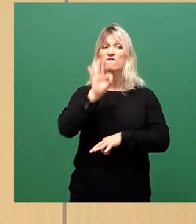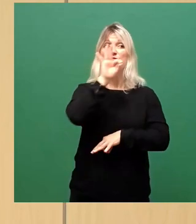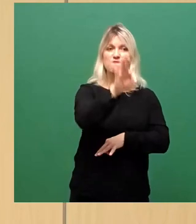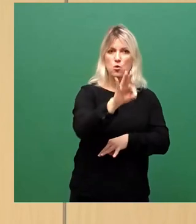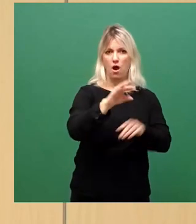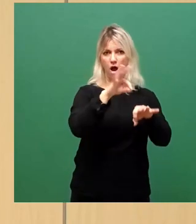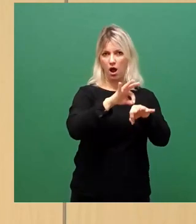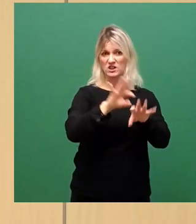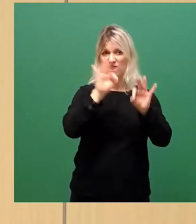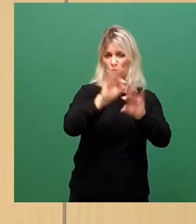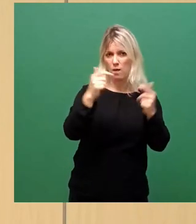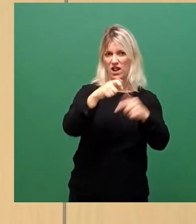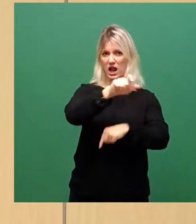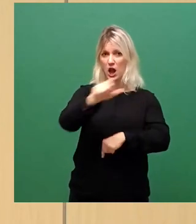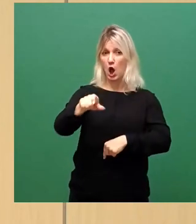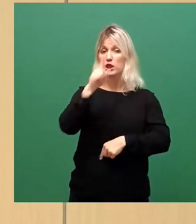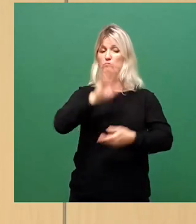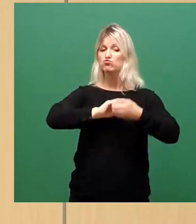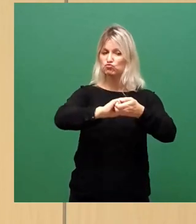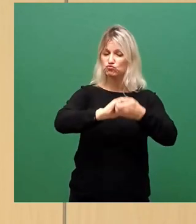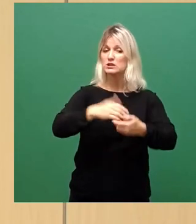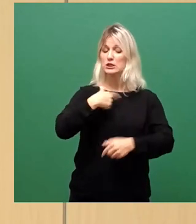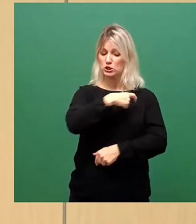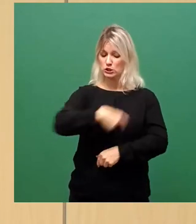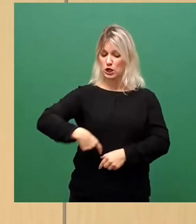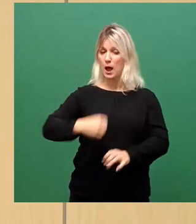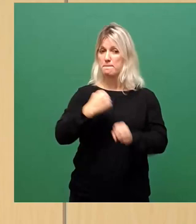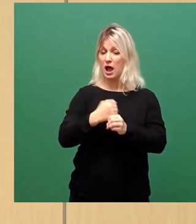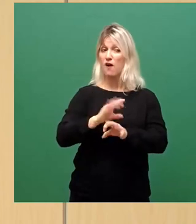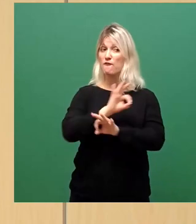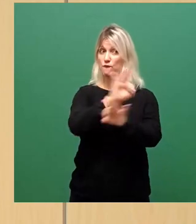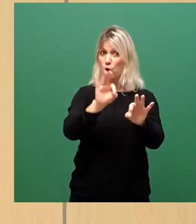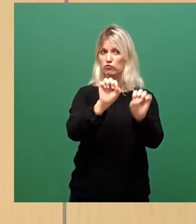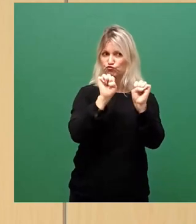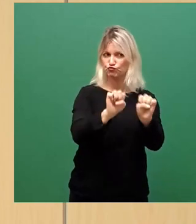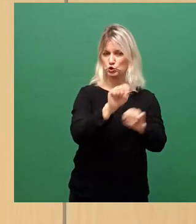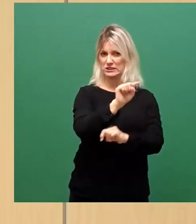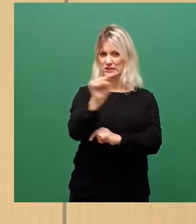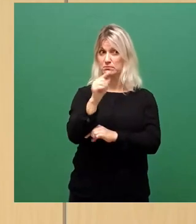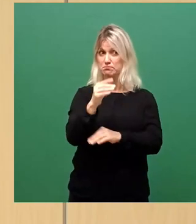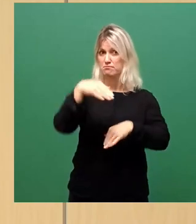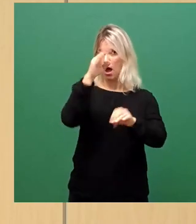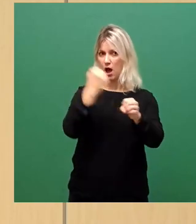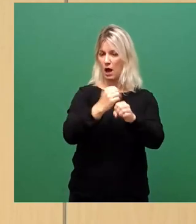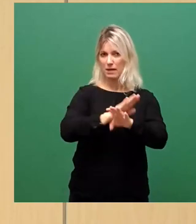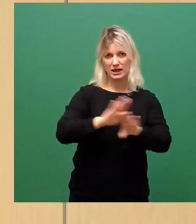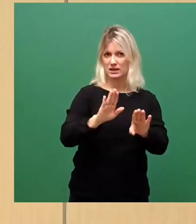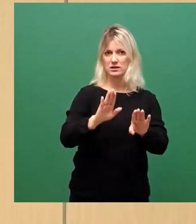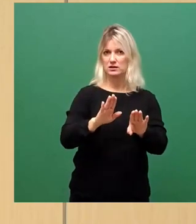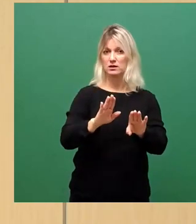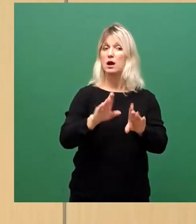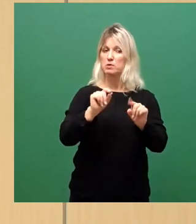etwas zu tun, um zu verhindern, dass Sie im Fall eines Unfalls schwerste Verletzungen davontragen.